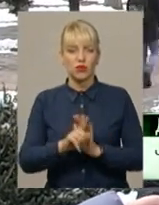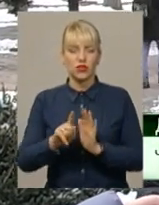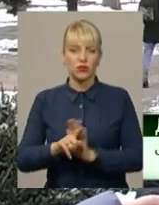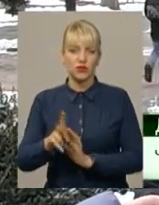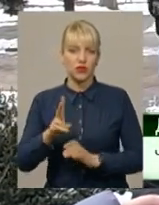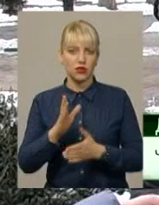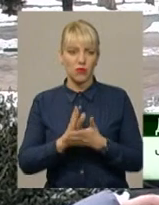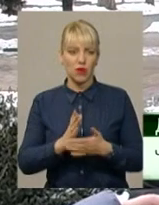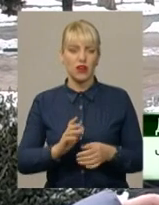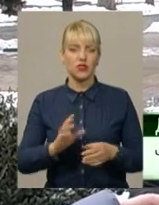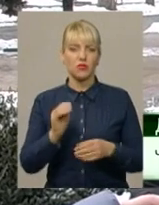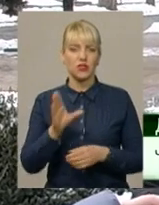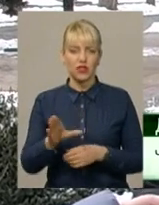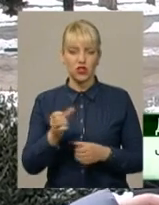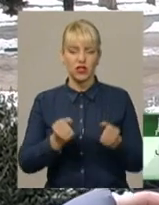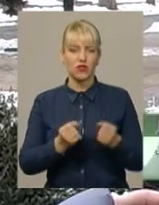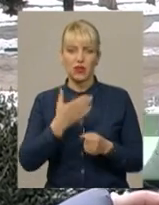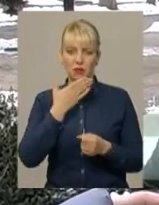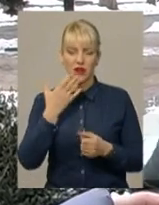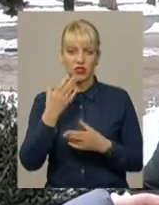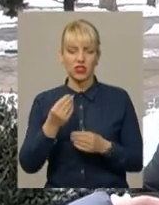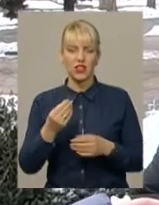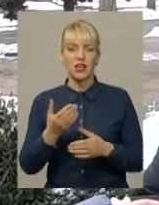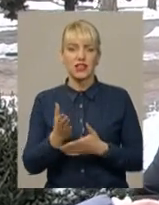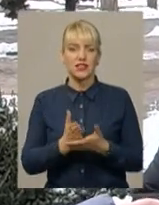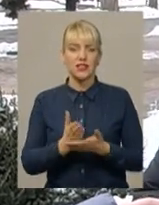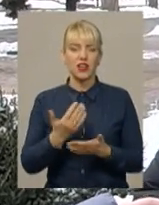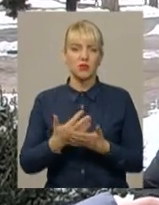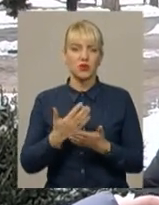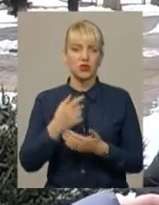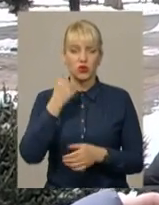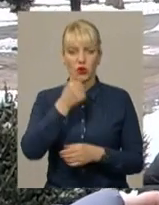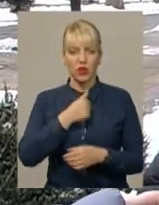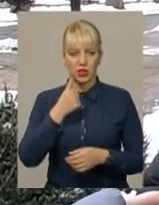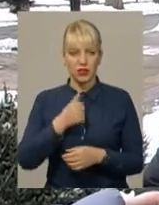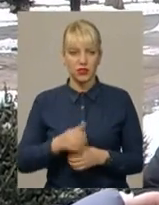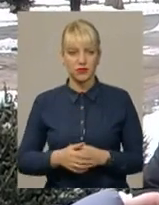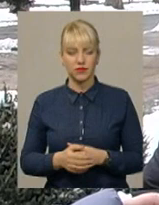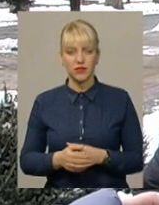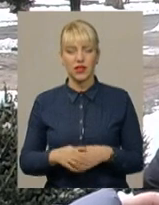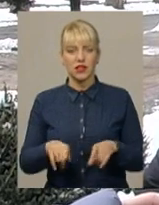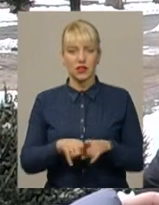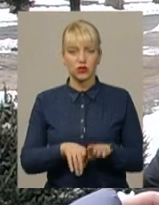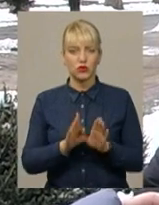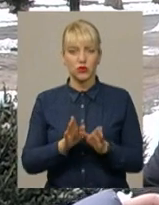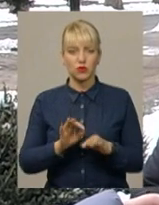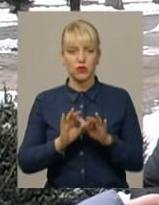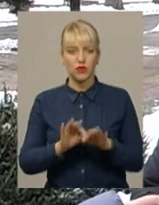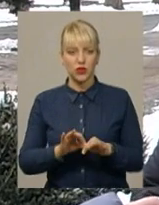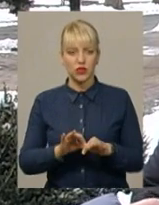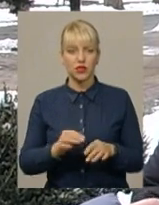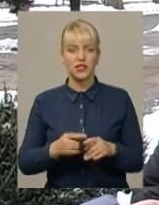мають посвідчення водія, але не мають ще стажу приблизно, так десь рік. І також будуть проводитися